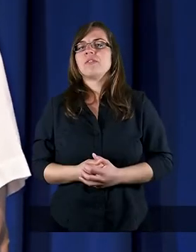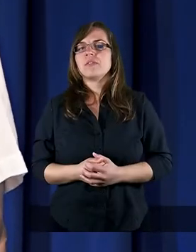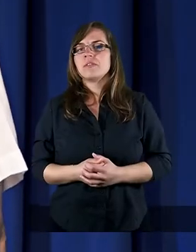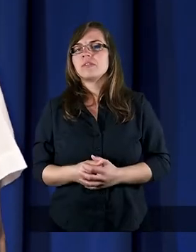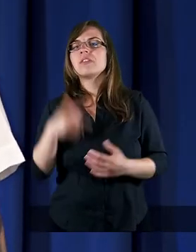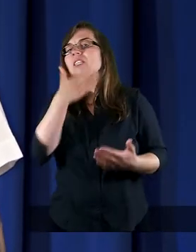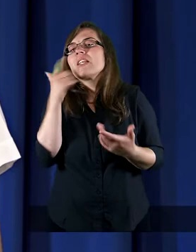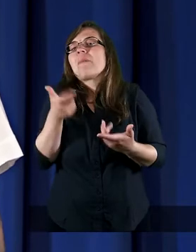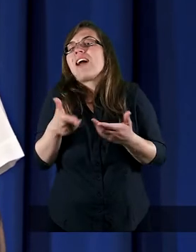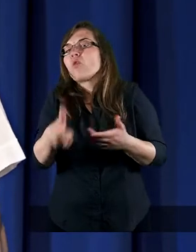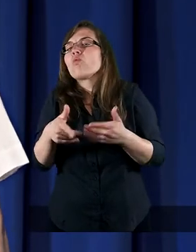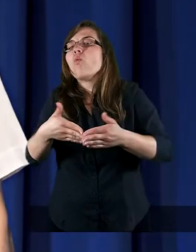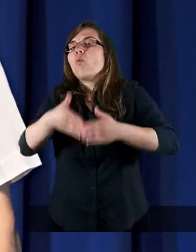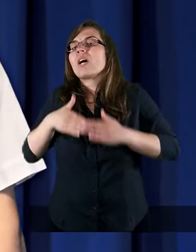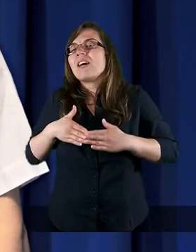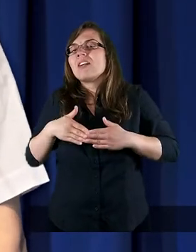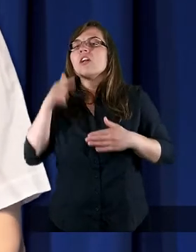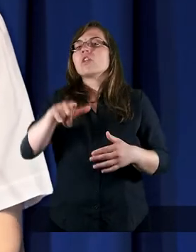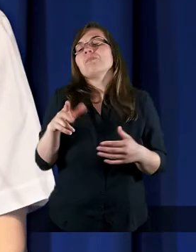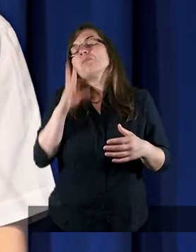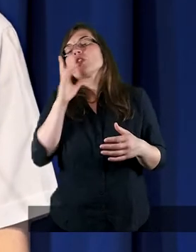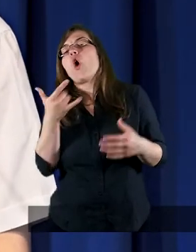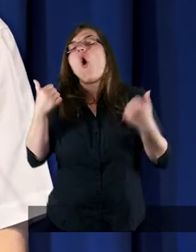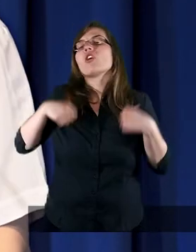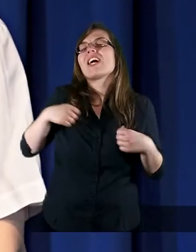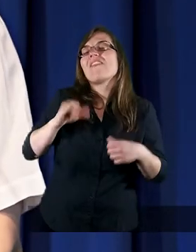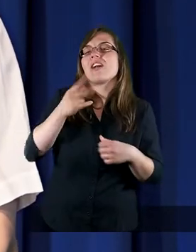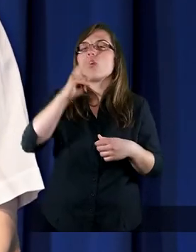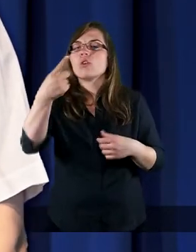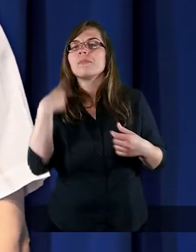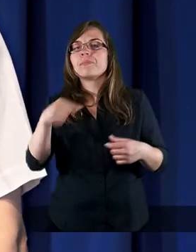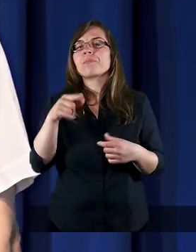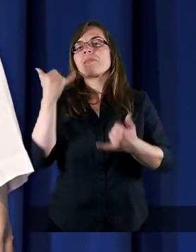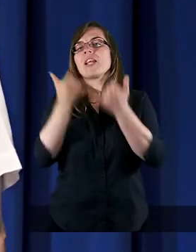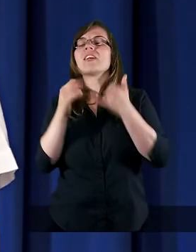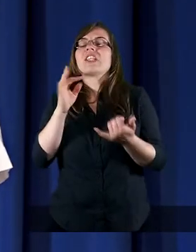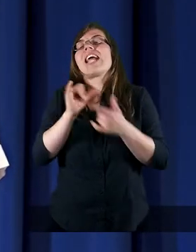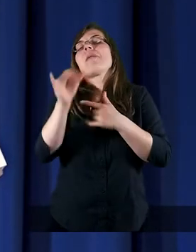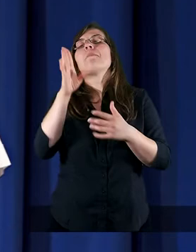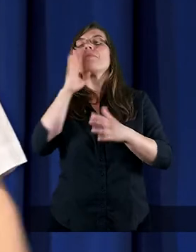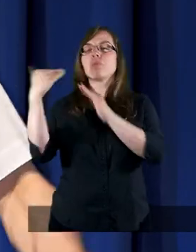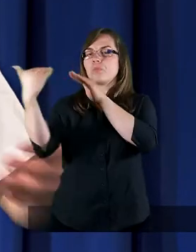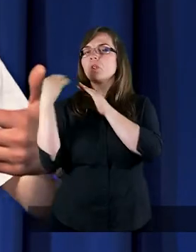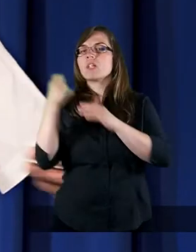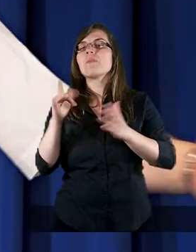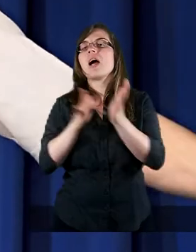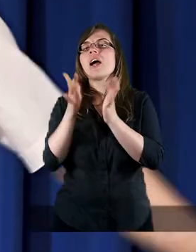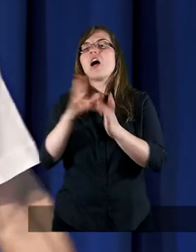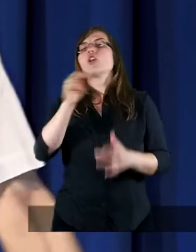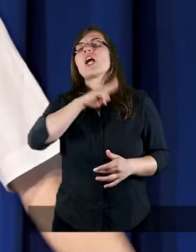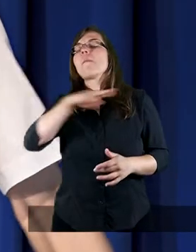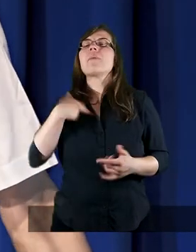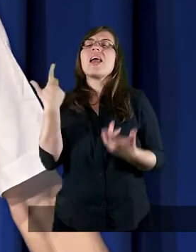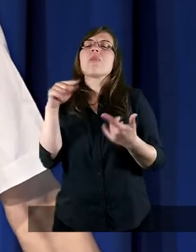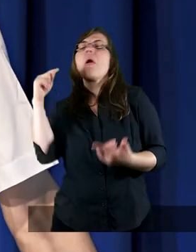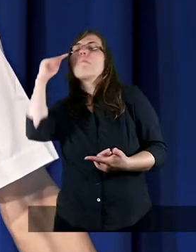Nie ma co się oszukiwać. Nie jesteśmy jak Jezus. Nie potrafimy tak